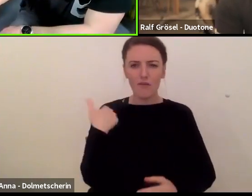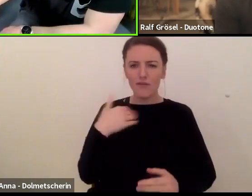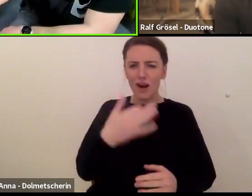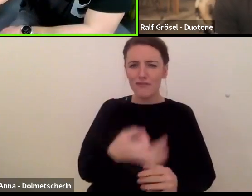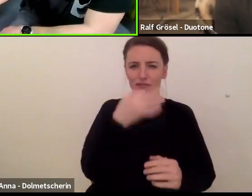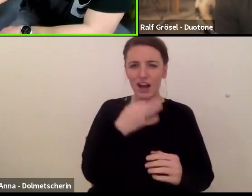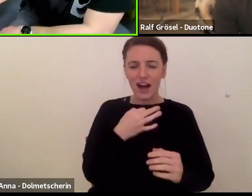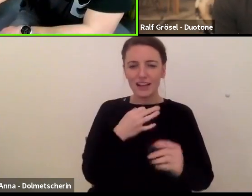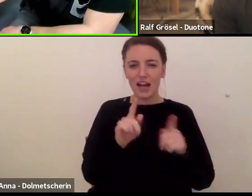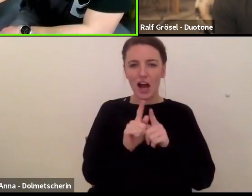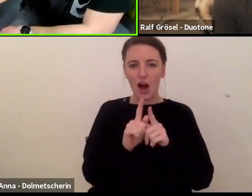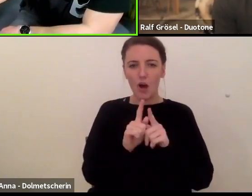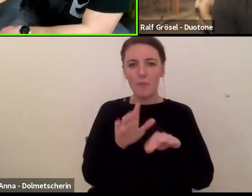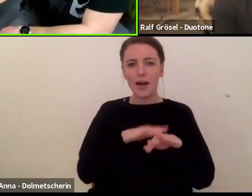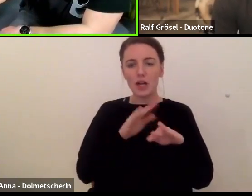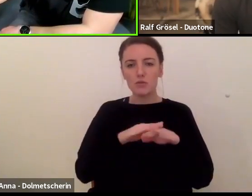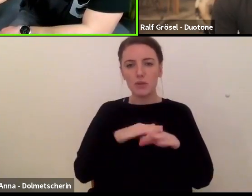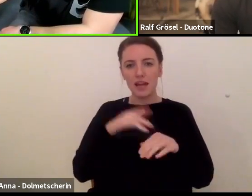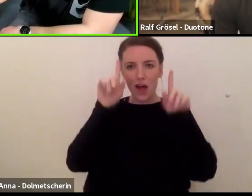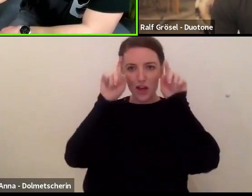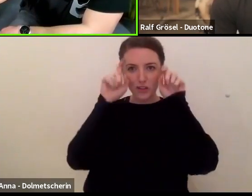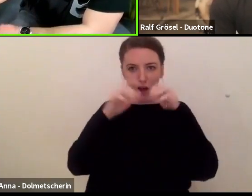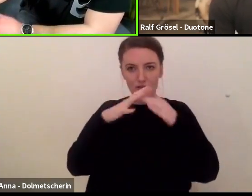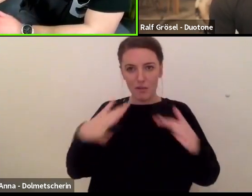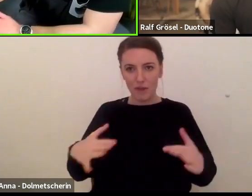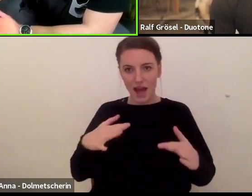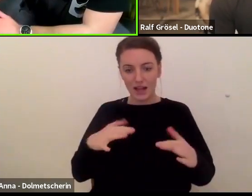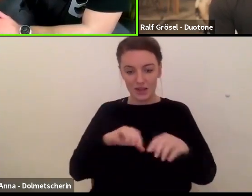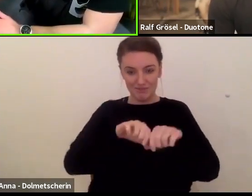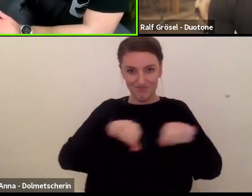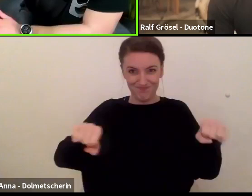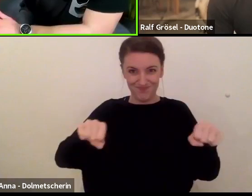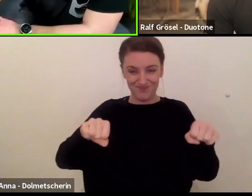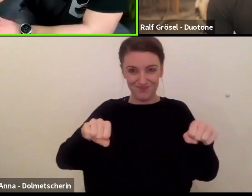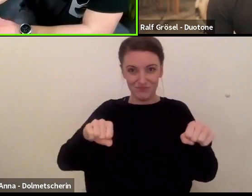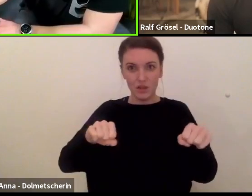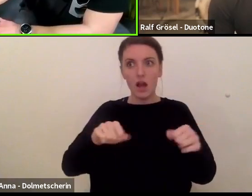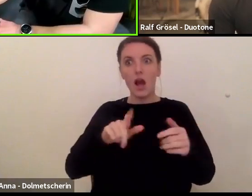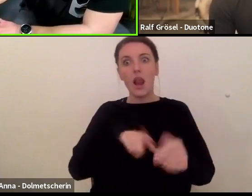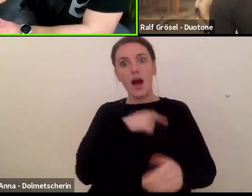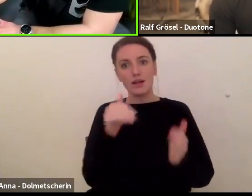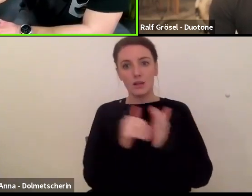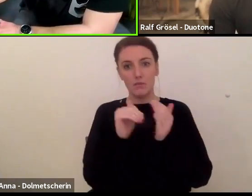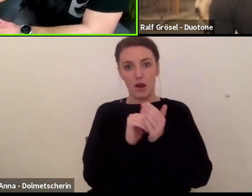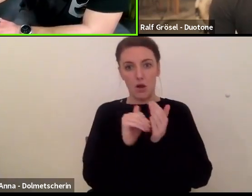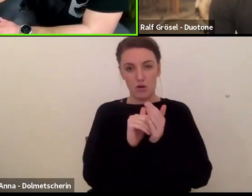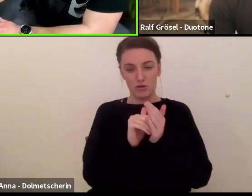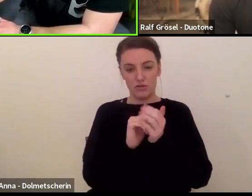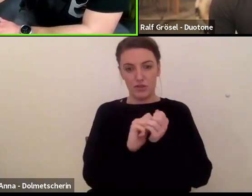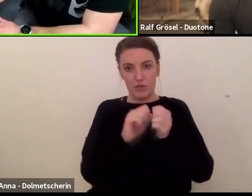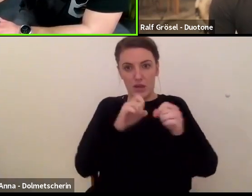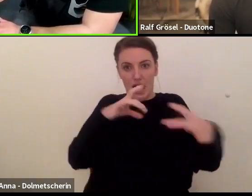es so lange gedauert hat, von den Teufelbergerleinen wegzukommen, wo es irgendwie Qualitätsprobleme gegeben hat?